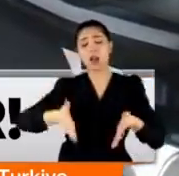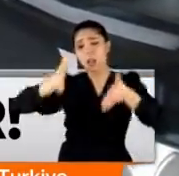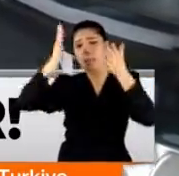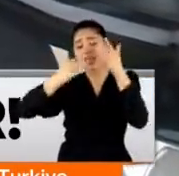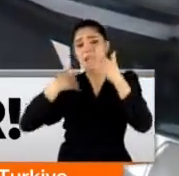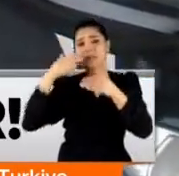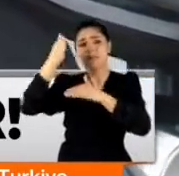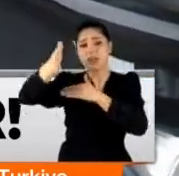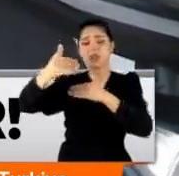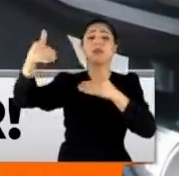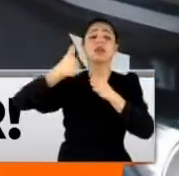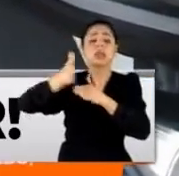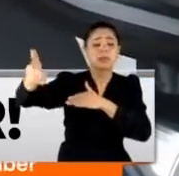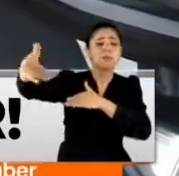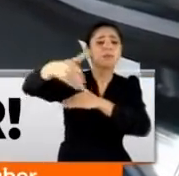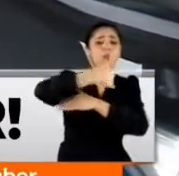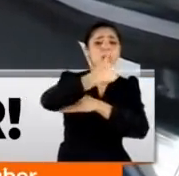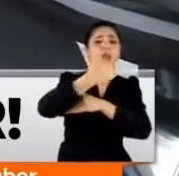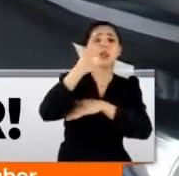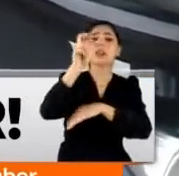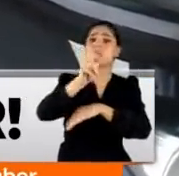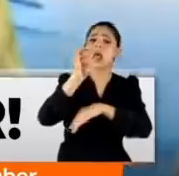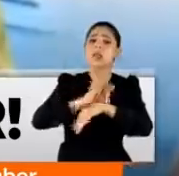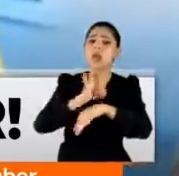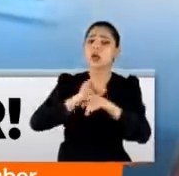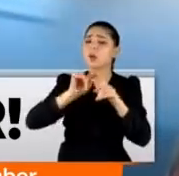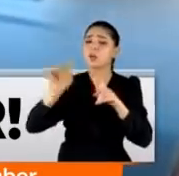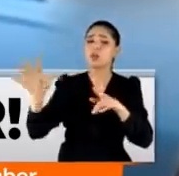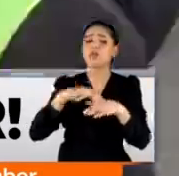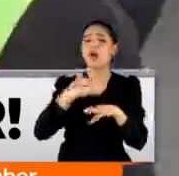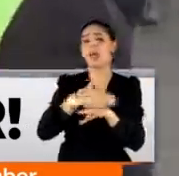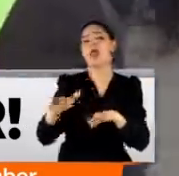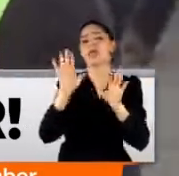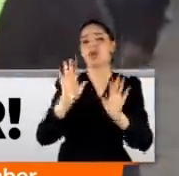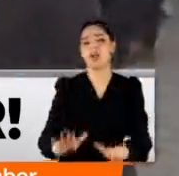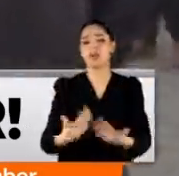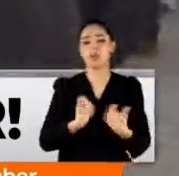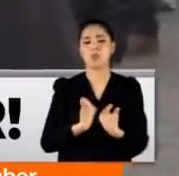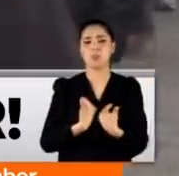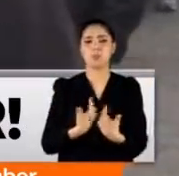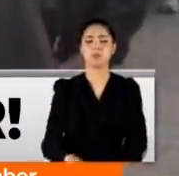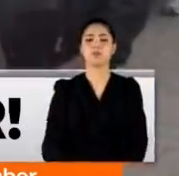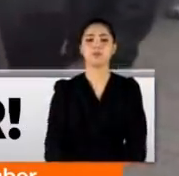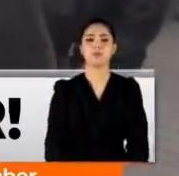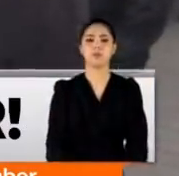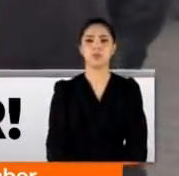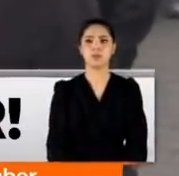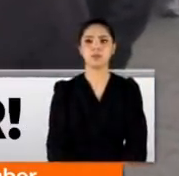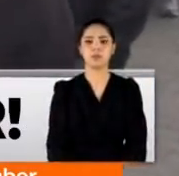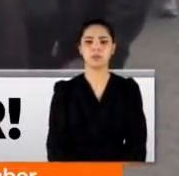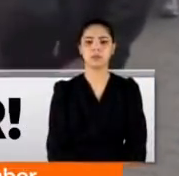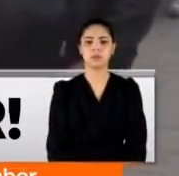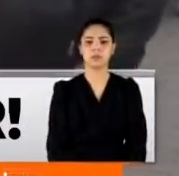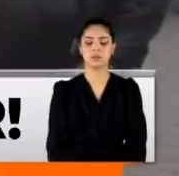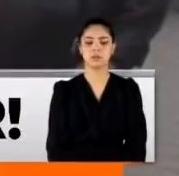giriş çıkışımız hemen hemen 8-10 dakikayı görür. Çok geç kalıyoruz yani. Yürüyoruz, bir sefer patron yolda arıyor. 5 kere arıyor. Neredesin?